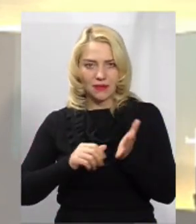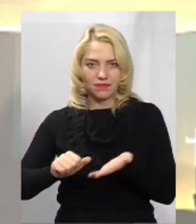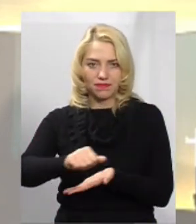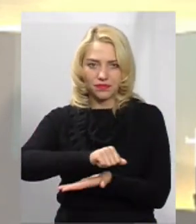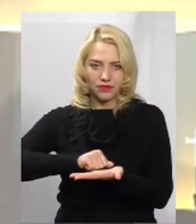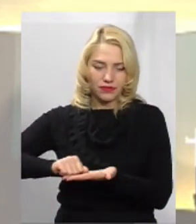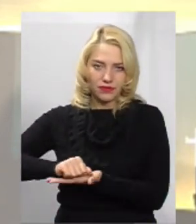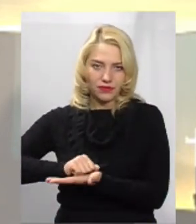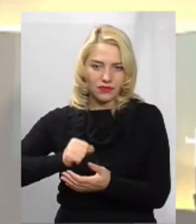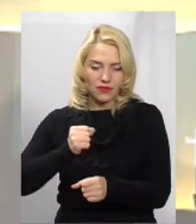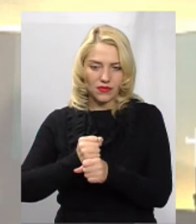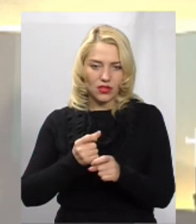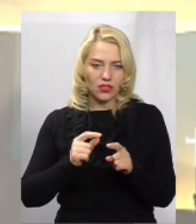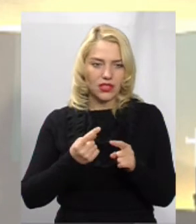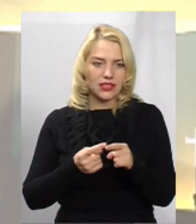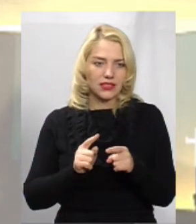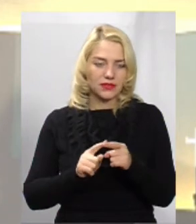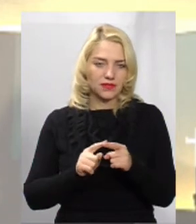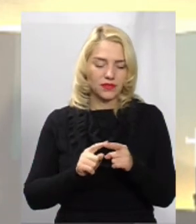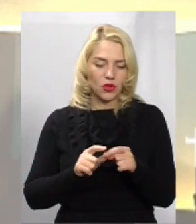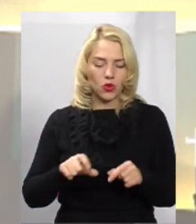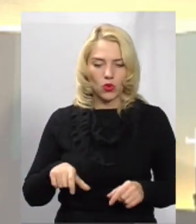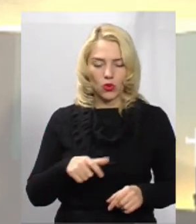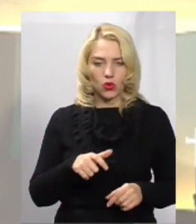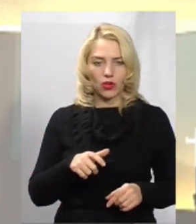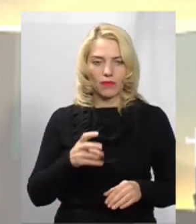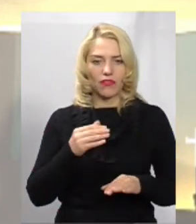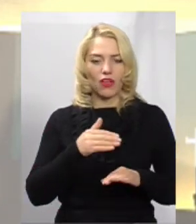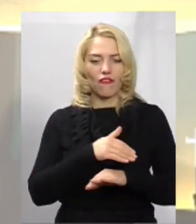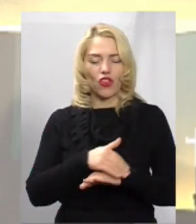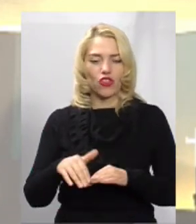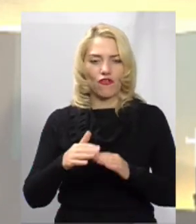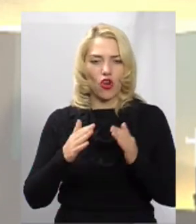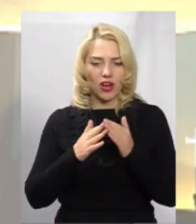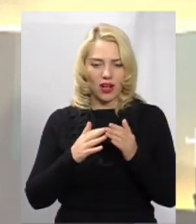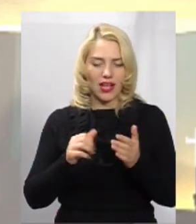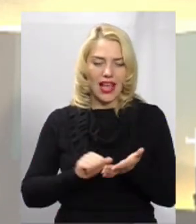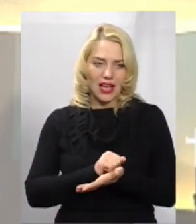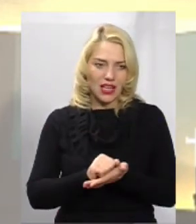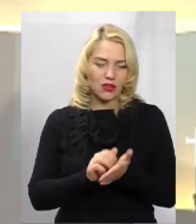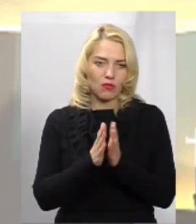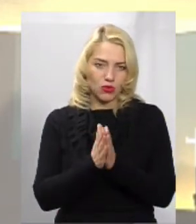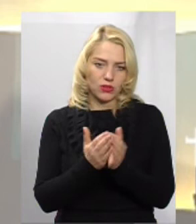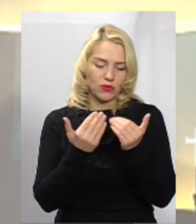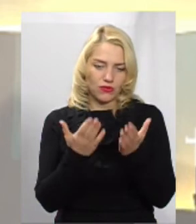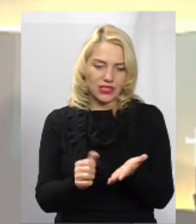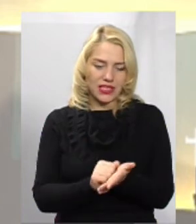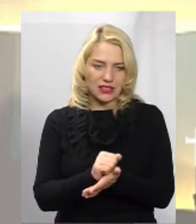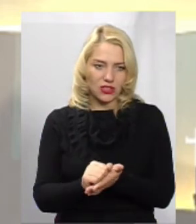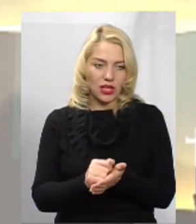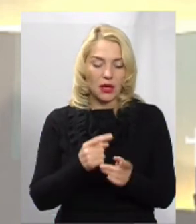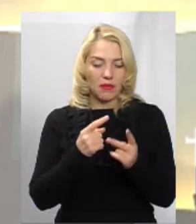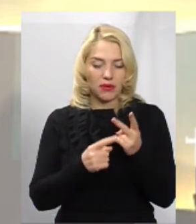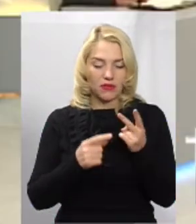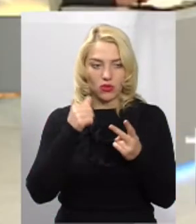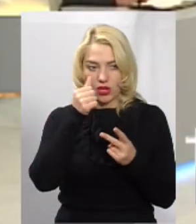по всім цим дорогам збора асфальтують. То ми просимо вас заасфальтувати. Півтора року